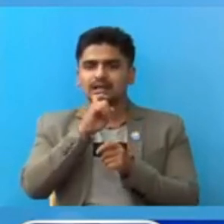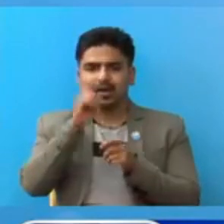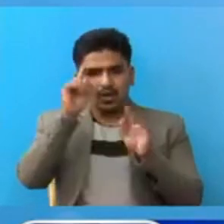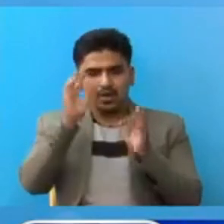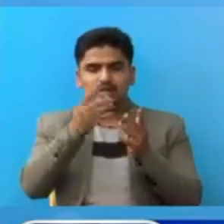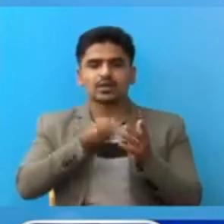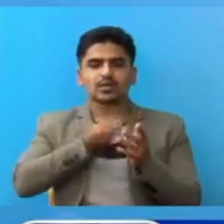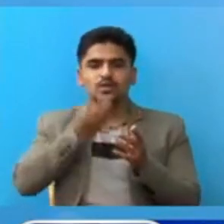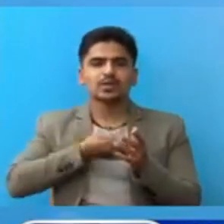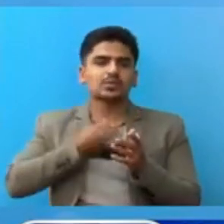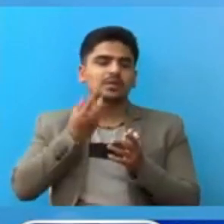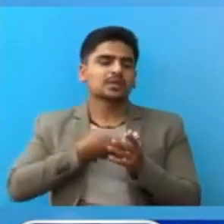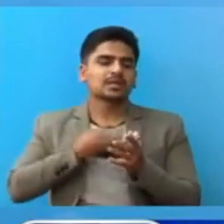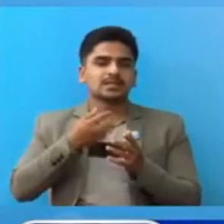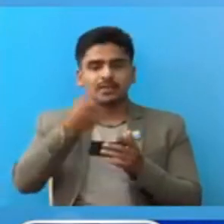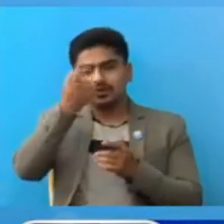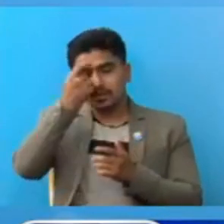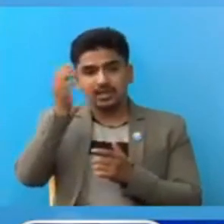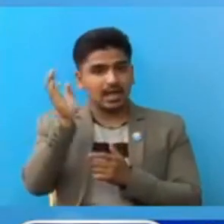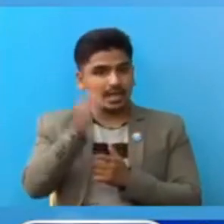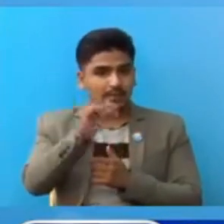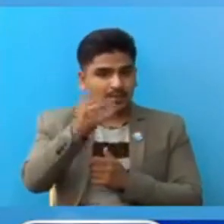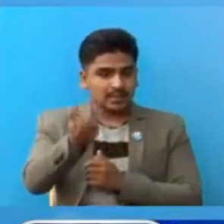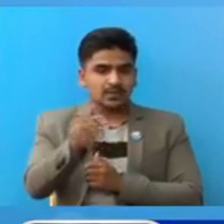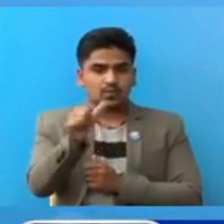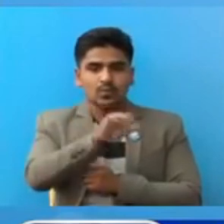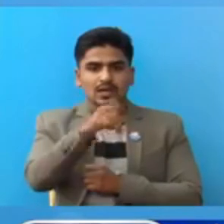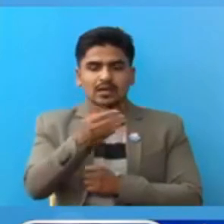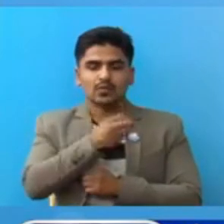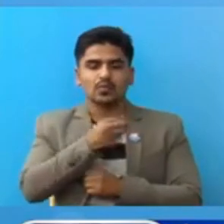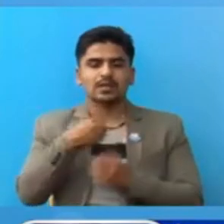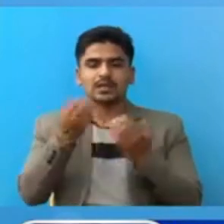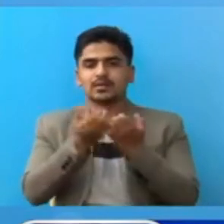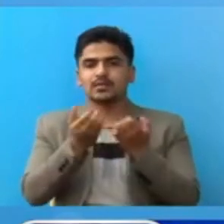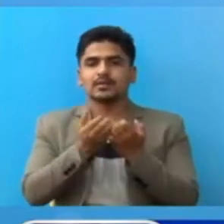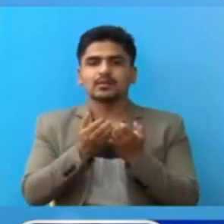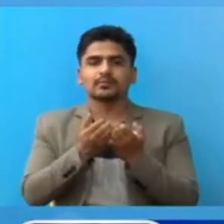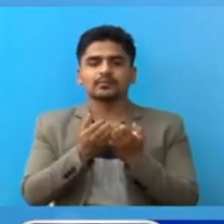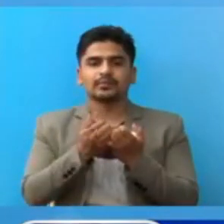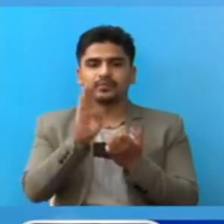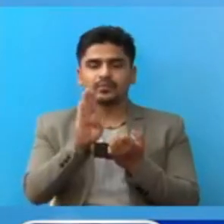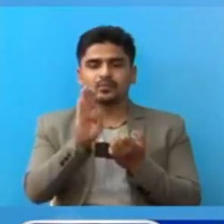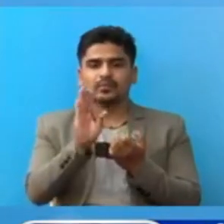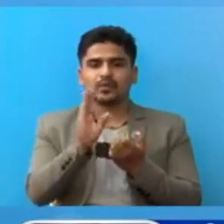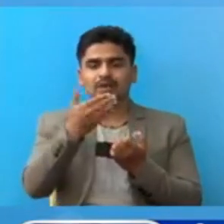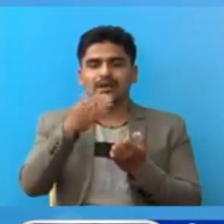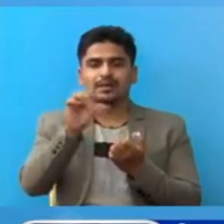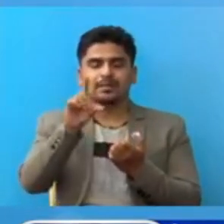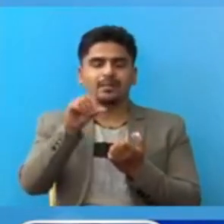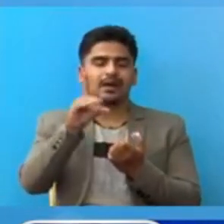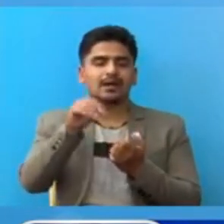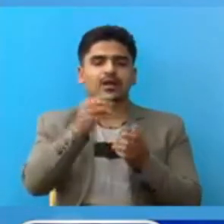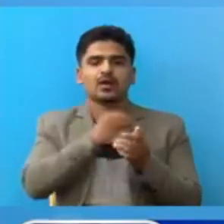स्वास प्रस्वास समस्या आए पची वालाई उपचार का लागी 22 पाटा अस्पताल मा